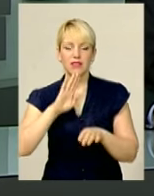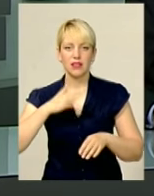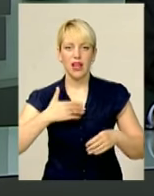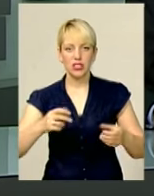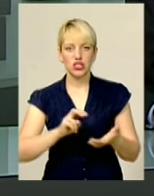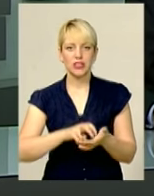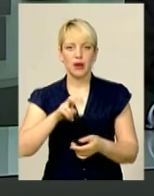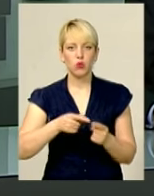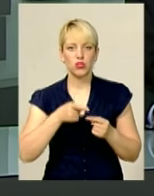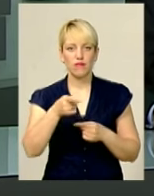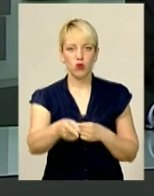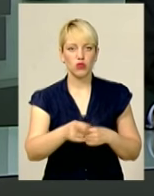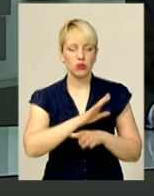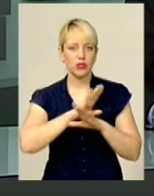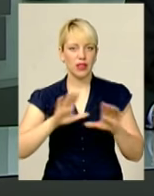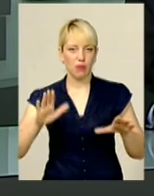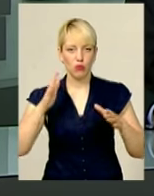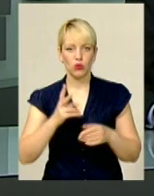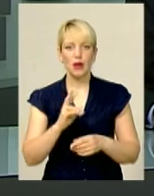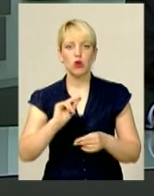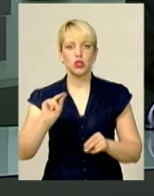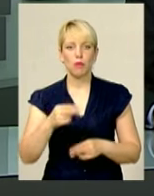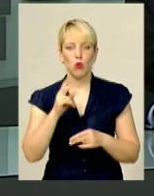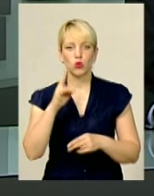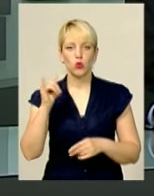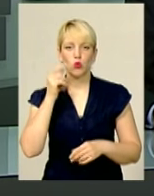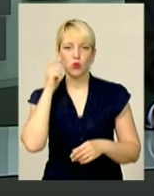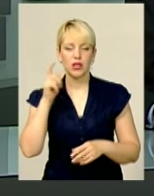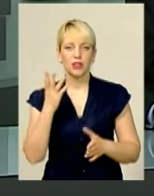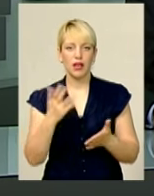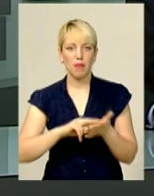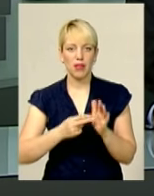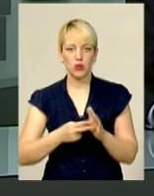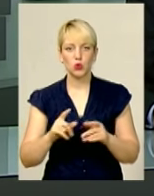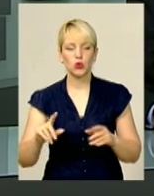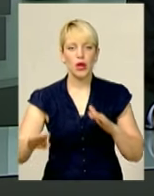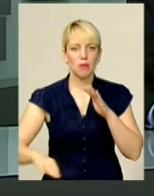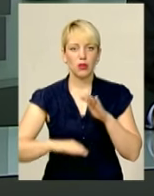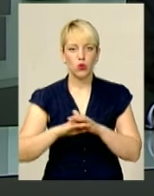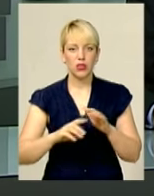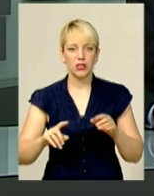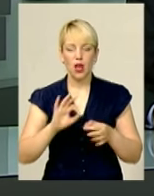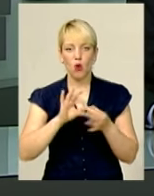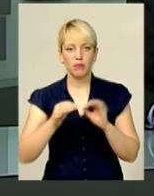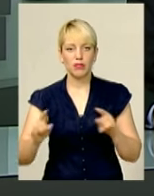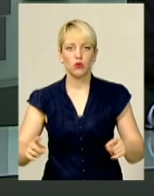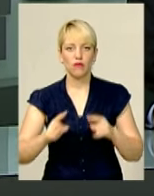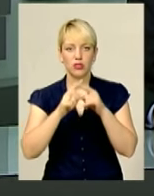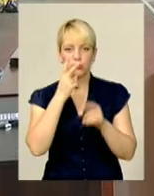стрибунці у довжину не знайшлося. Про чемпіонку України, яка планує підкорити олімпійську вершину, дивіться далі.